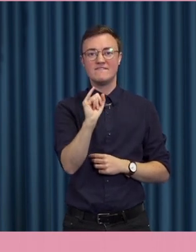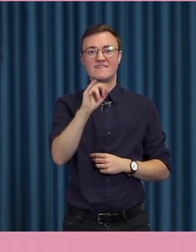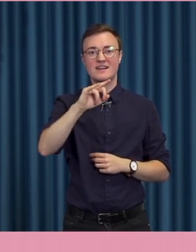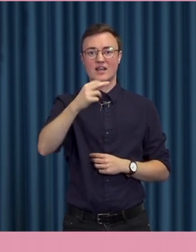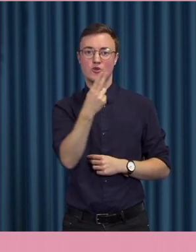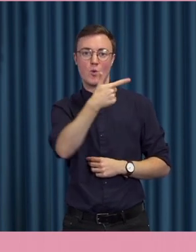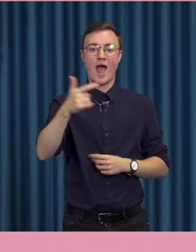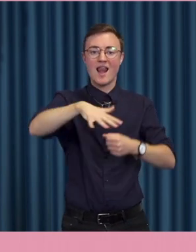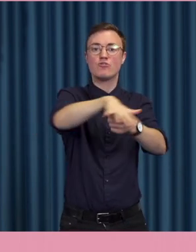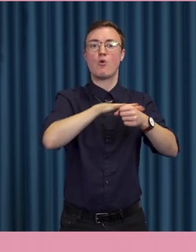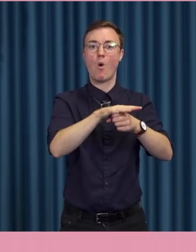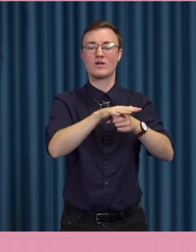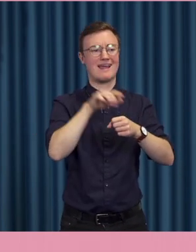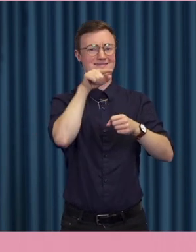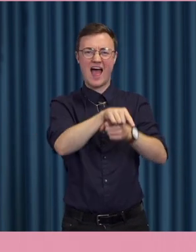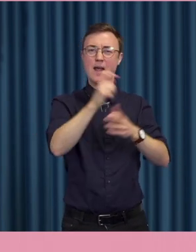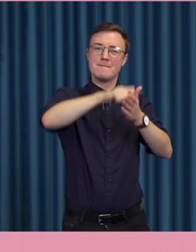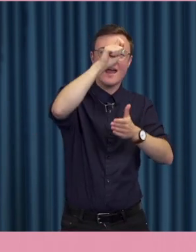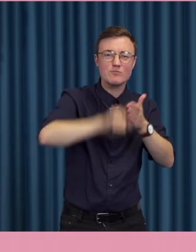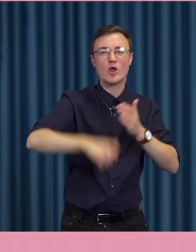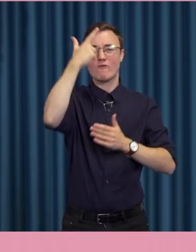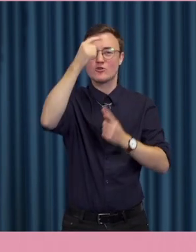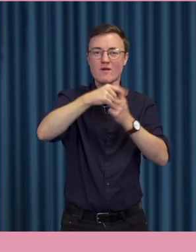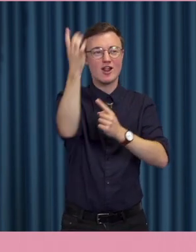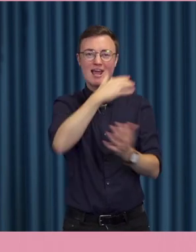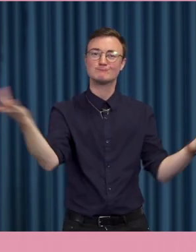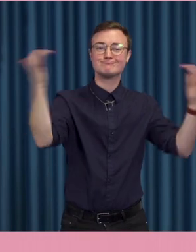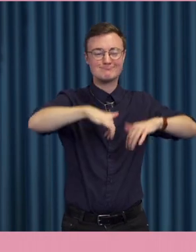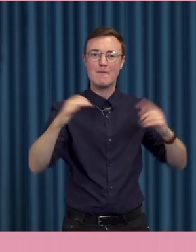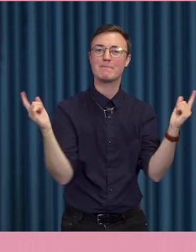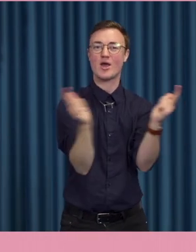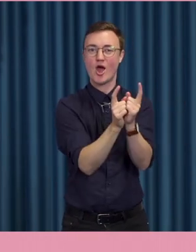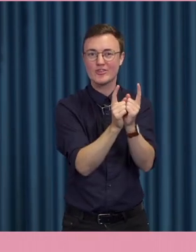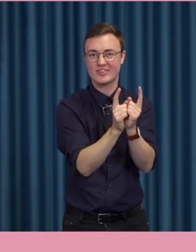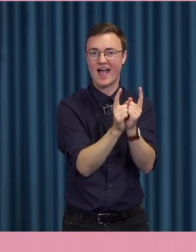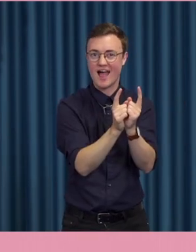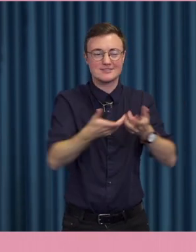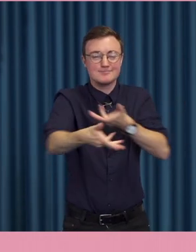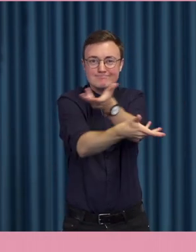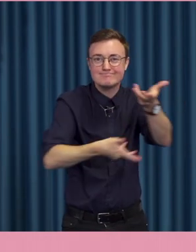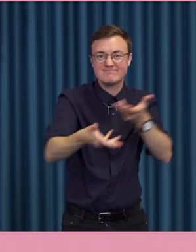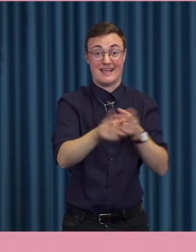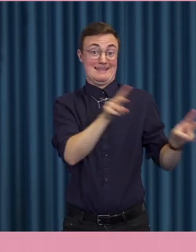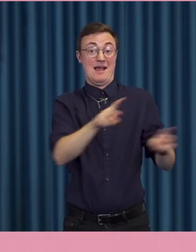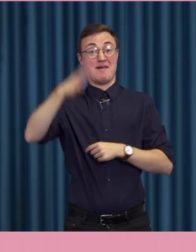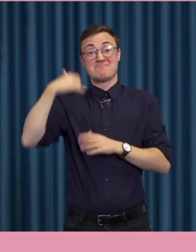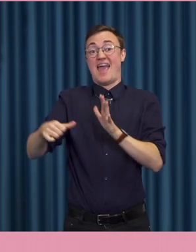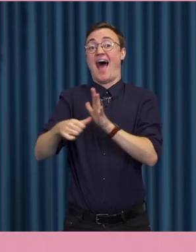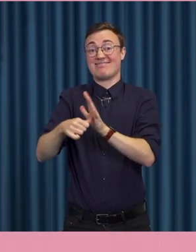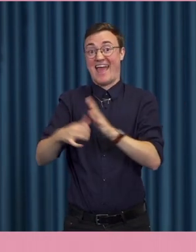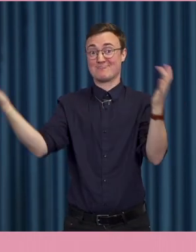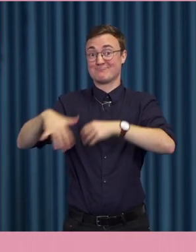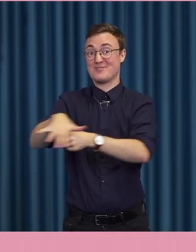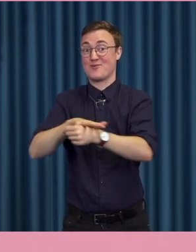samtal där medborgare och förtroendevalda skulle mötas i ett försök att åkalla den här atenska demokratin. Men de